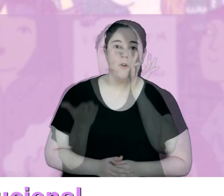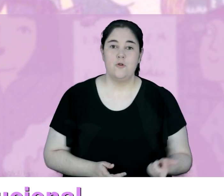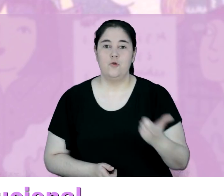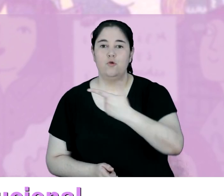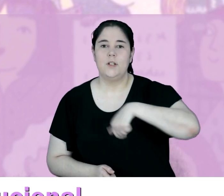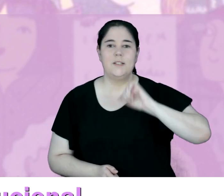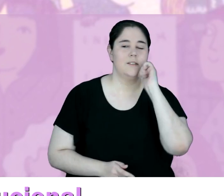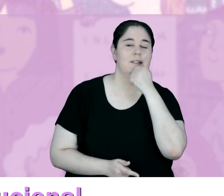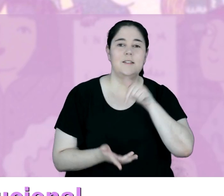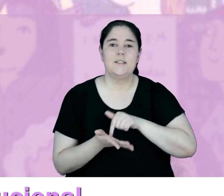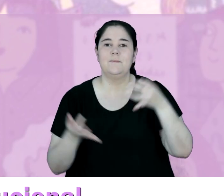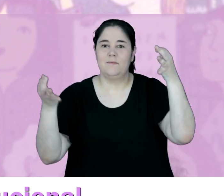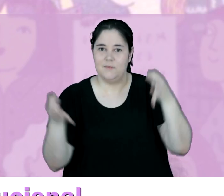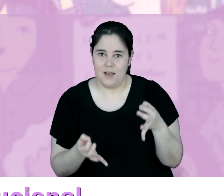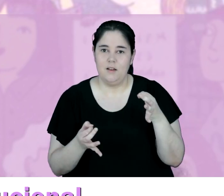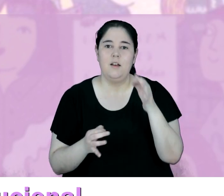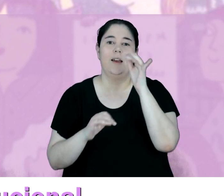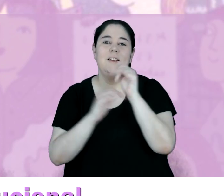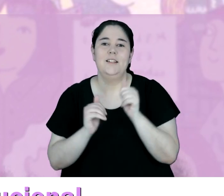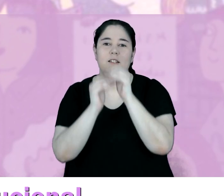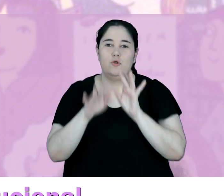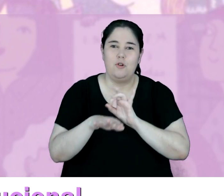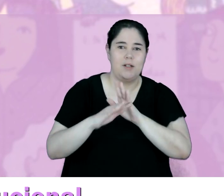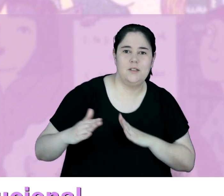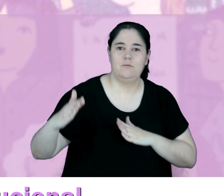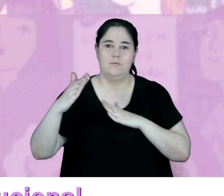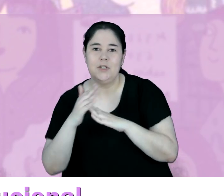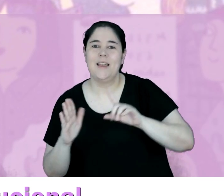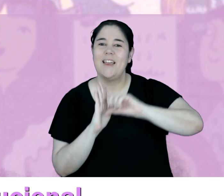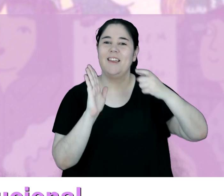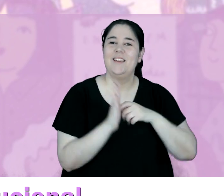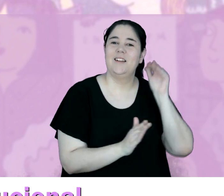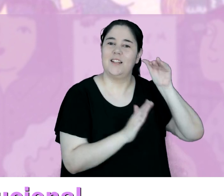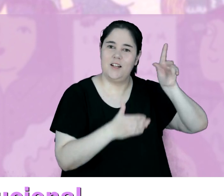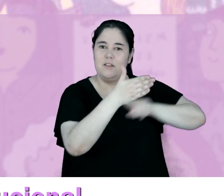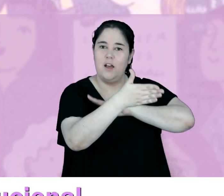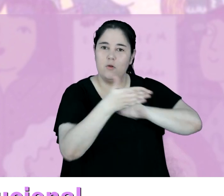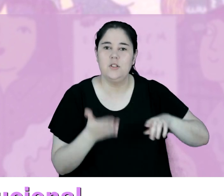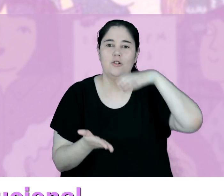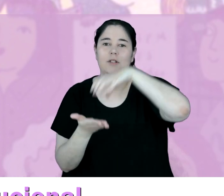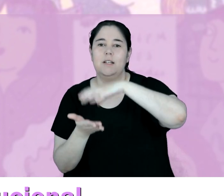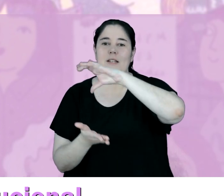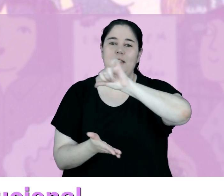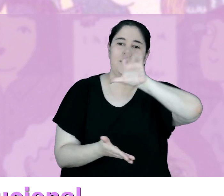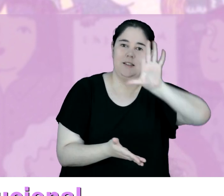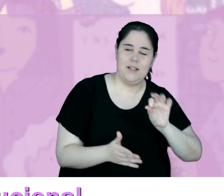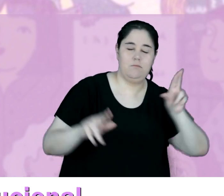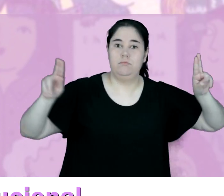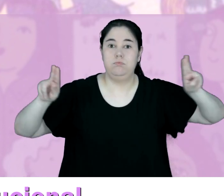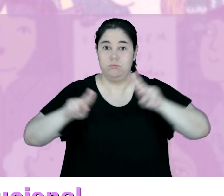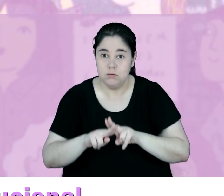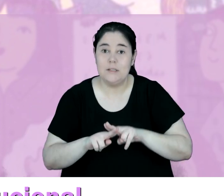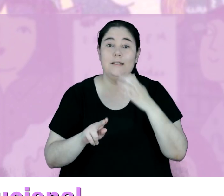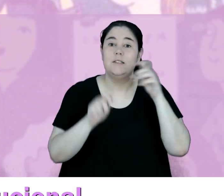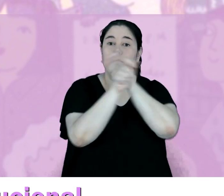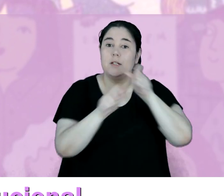Exigim la fi de les estructures institucionals racistes, la derogació de la llei d'estrangeria, el tancament immediat dels CIES i que s